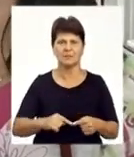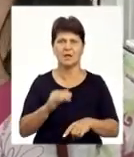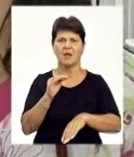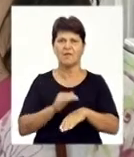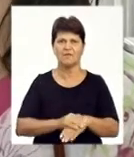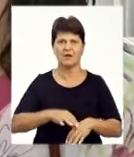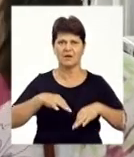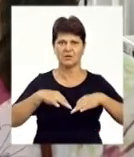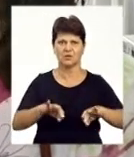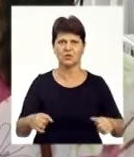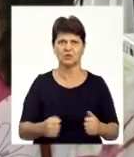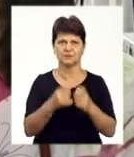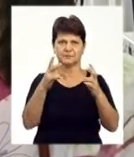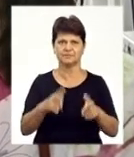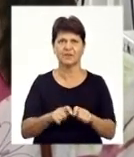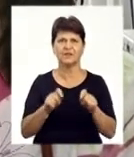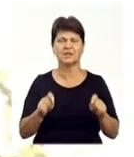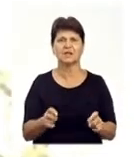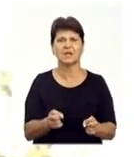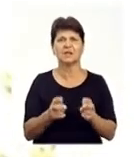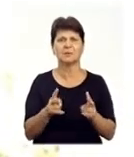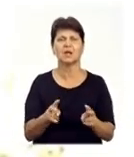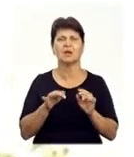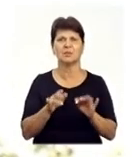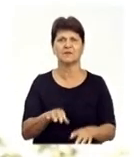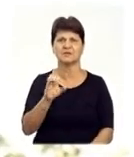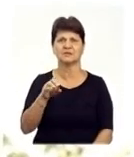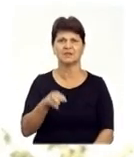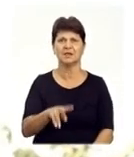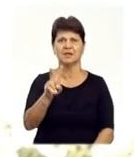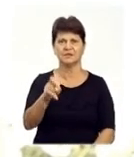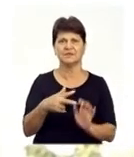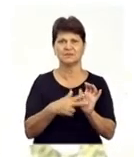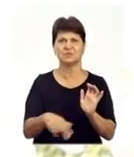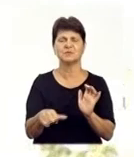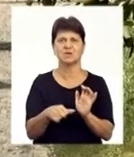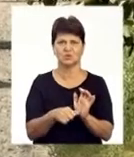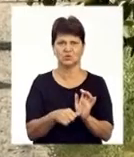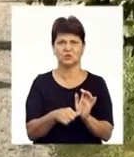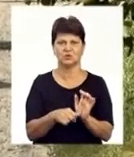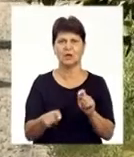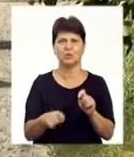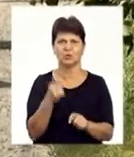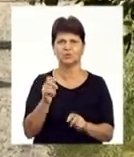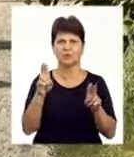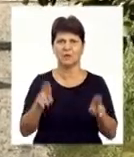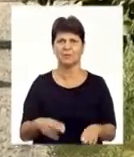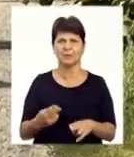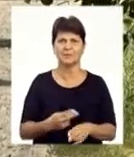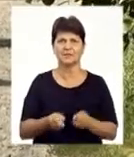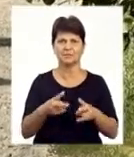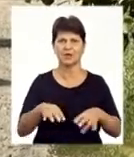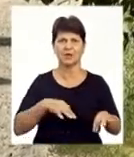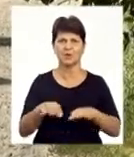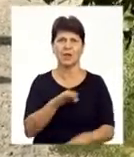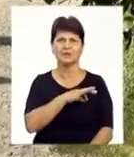фактом дорожньо-транспортної пригоди відкрито кримінальне провадження за статтею 286-ю порушення правил безпеки руху та